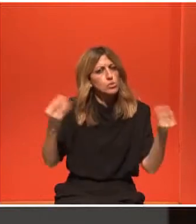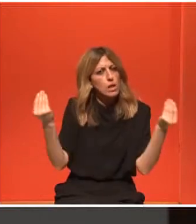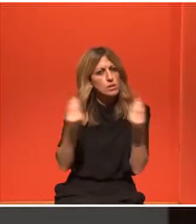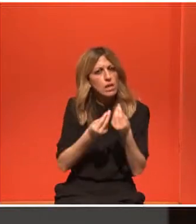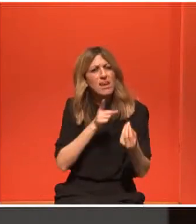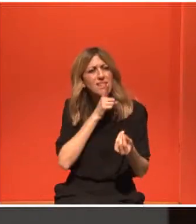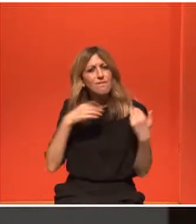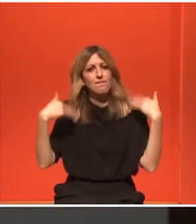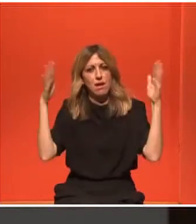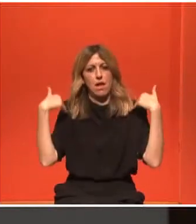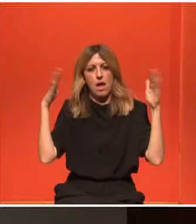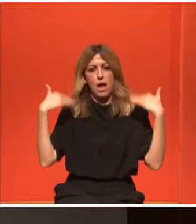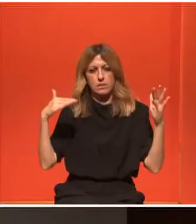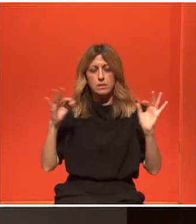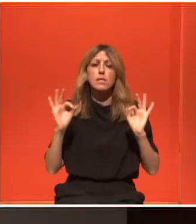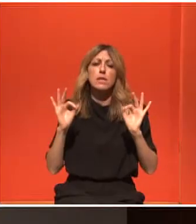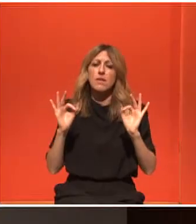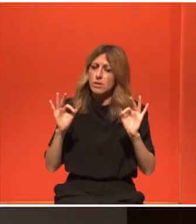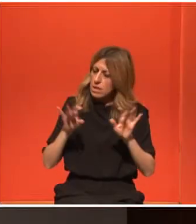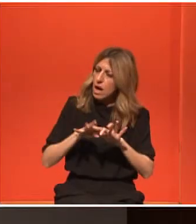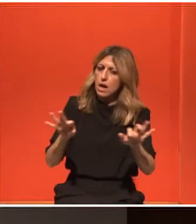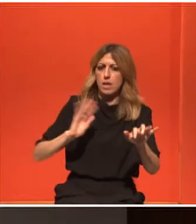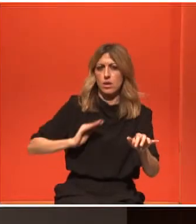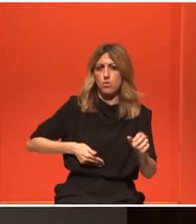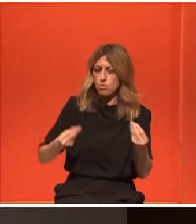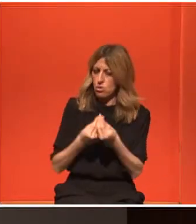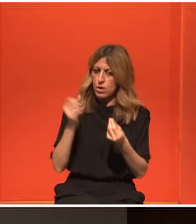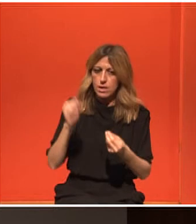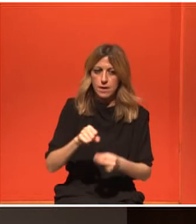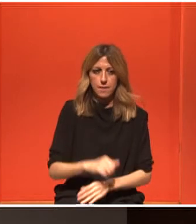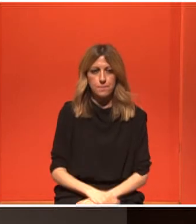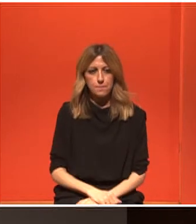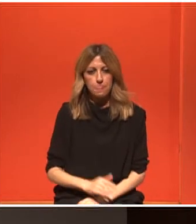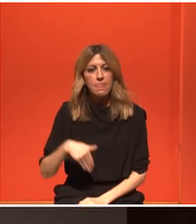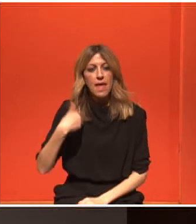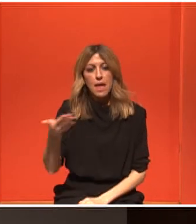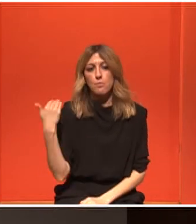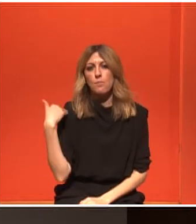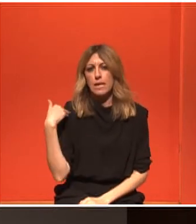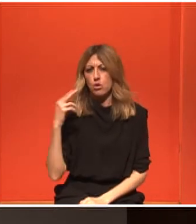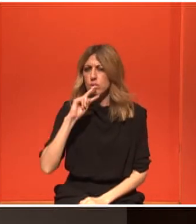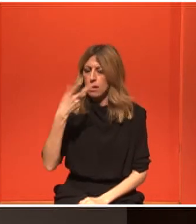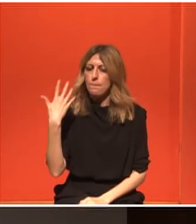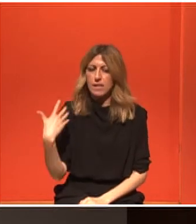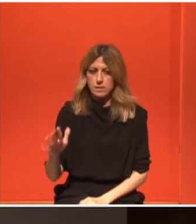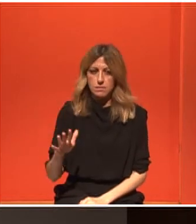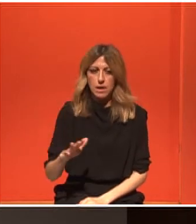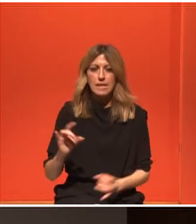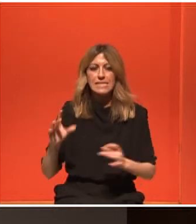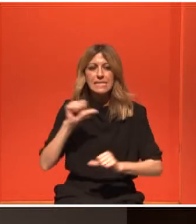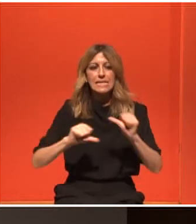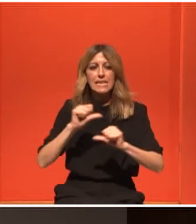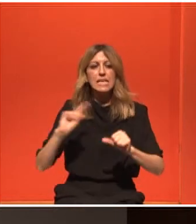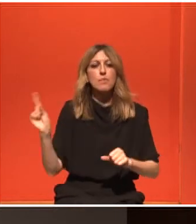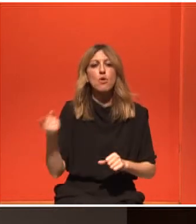στον καρκίνο του στήθους. Νομίζω και η επόμενη ερώτηση έχει απαντηθεί, Χάρη, σε περίοδο χημιοθεραπείες, ενδιάμεση περίοδο παύση σε άτομα